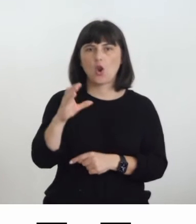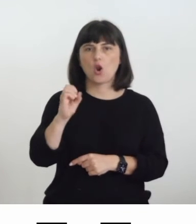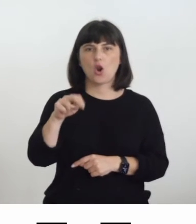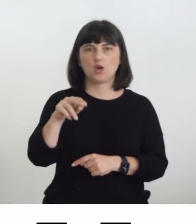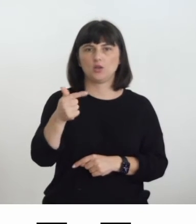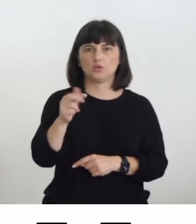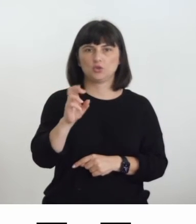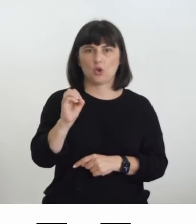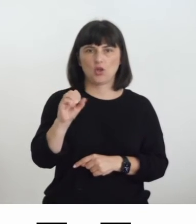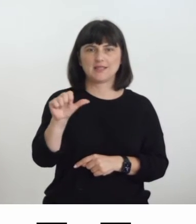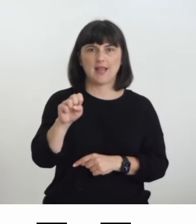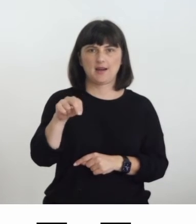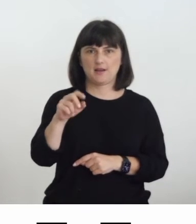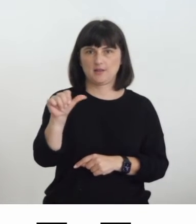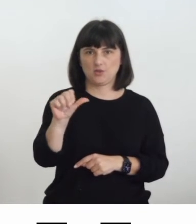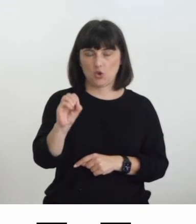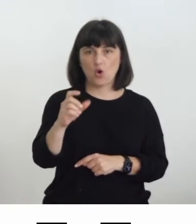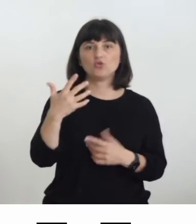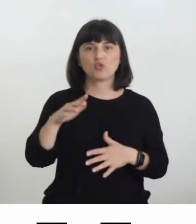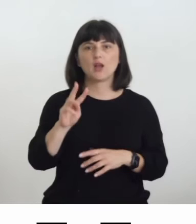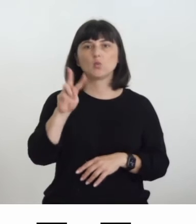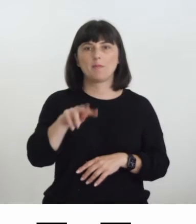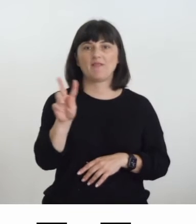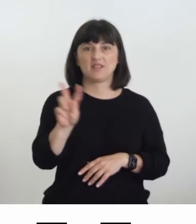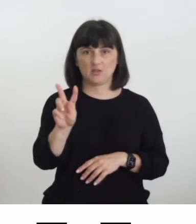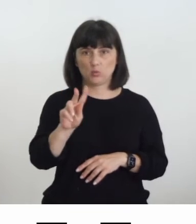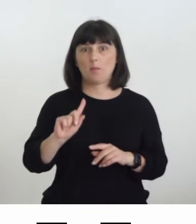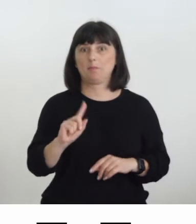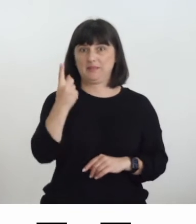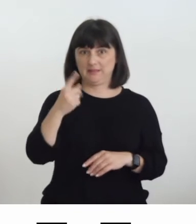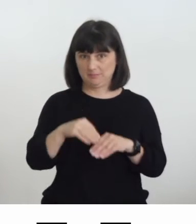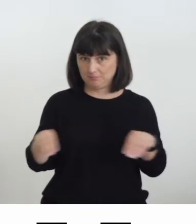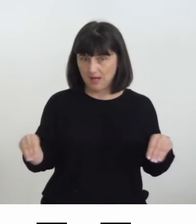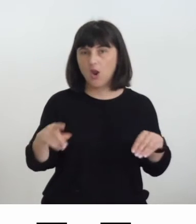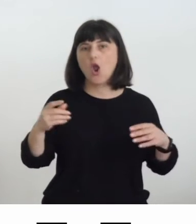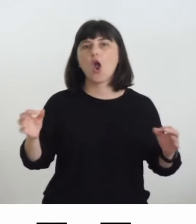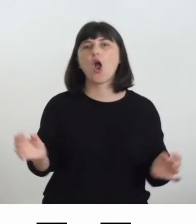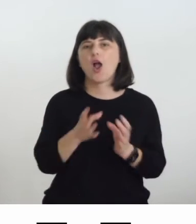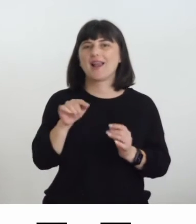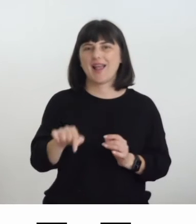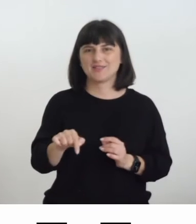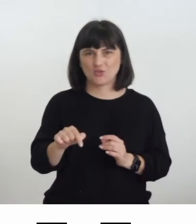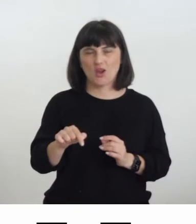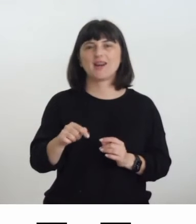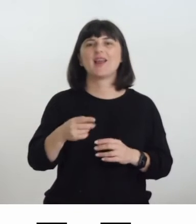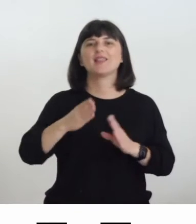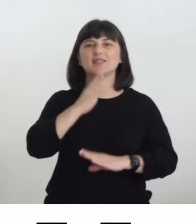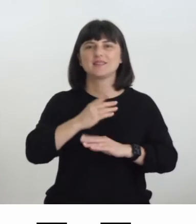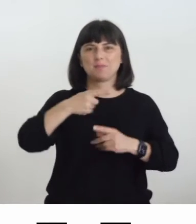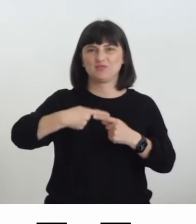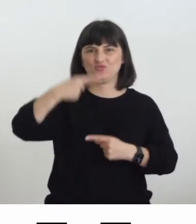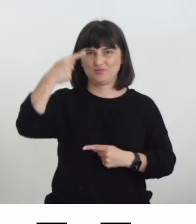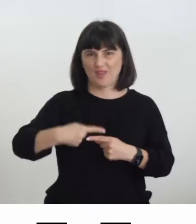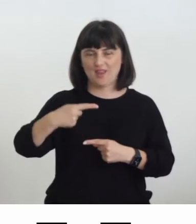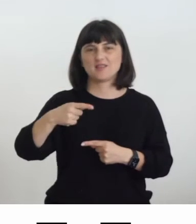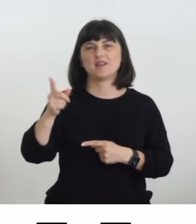ha avuto una prima esposizione nel 2022 in occasione di Accessibility Days all'Istituto dei Ciechi di Milano e